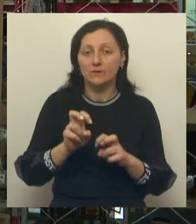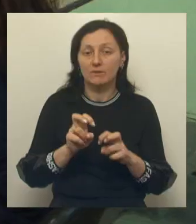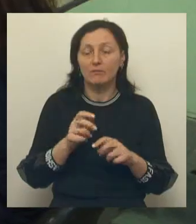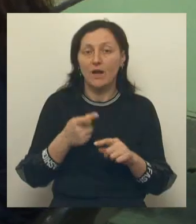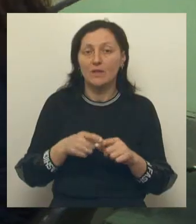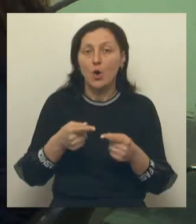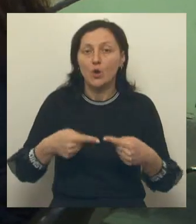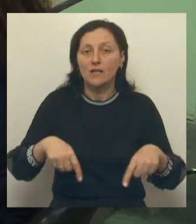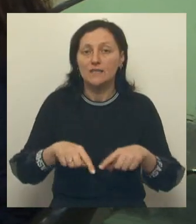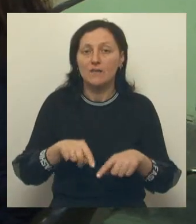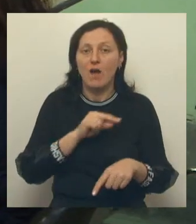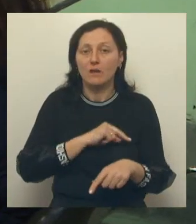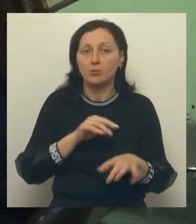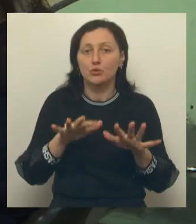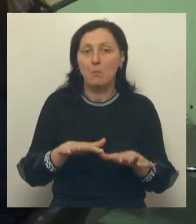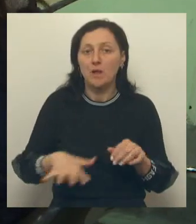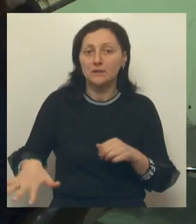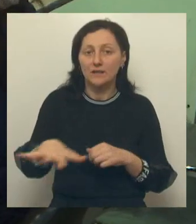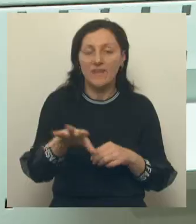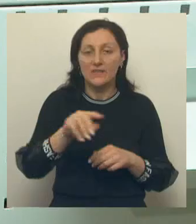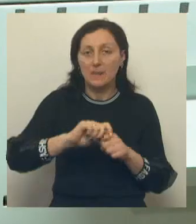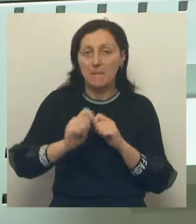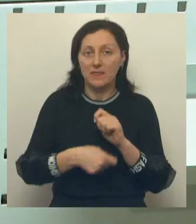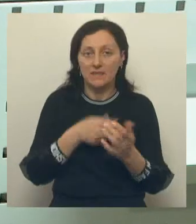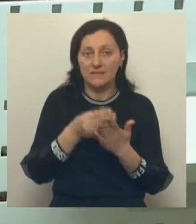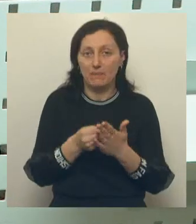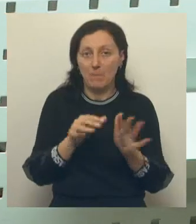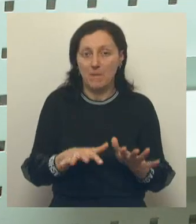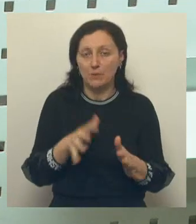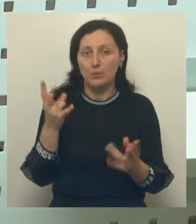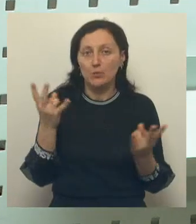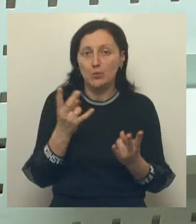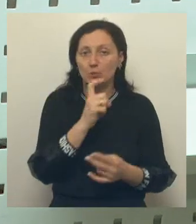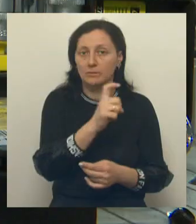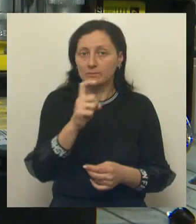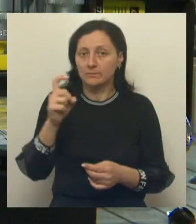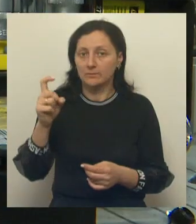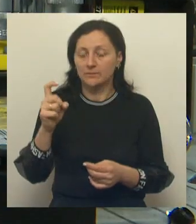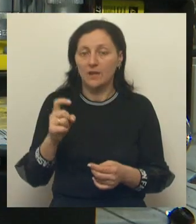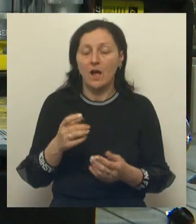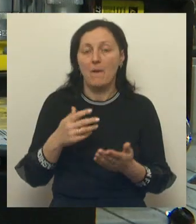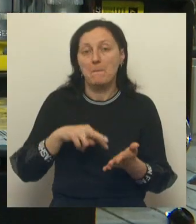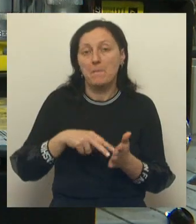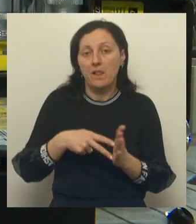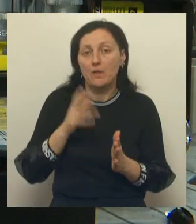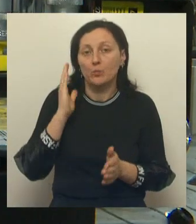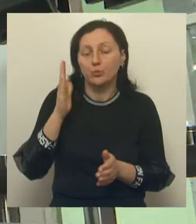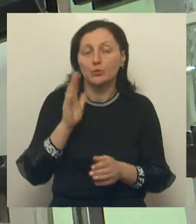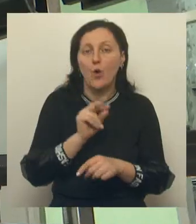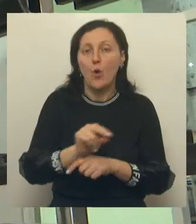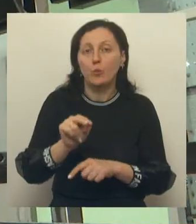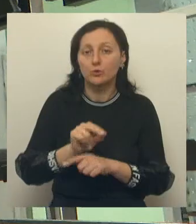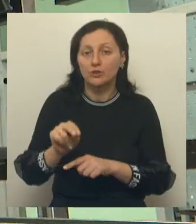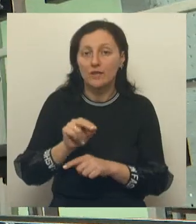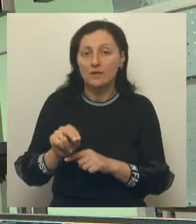организации рабочего пространства. Все материалы на своих местах, а нужное всегда под рукой. В плане, например, обучения операторов